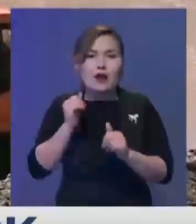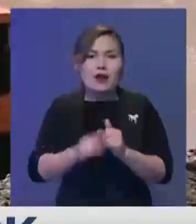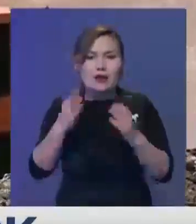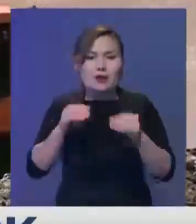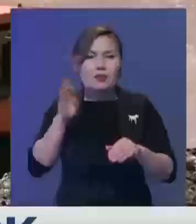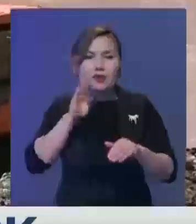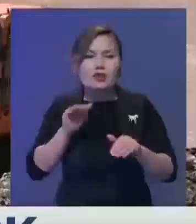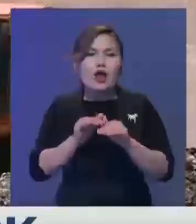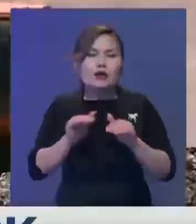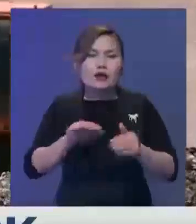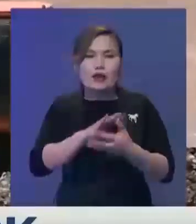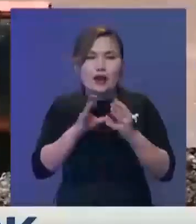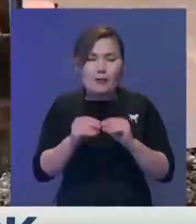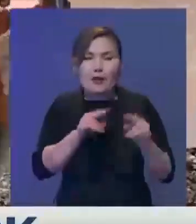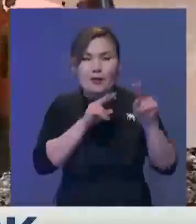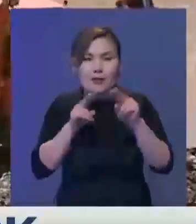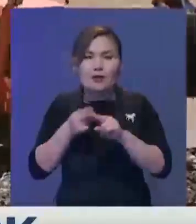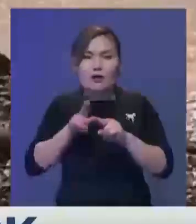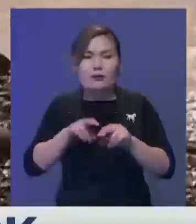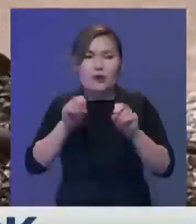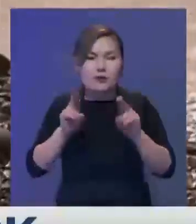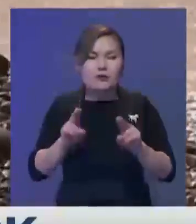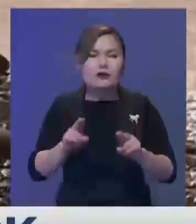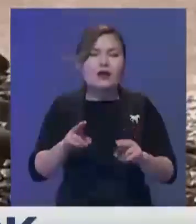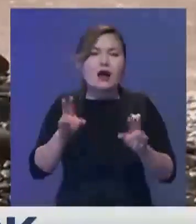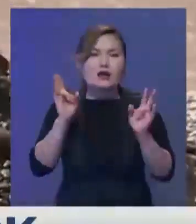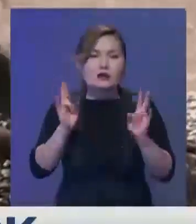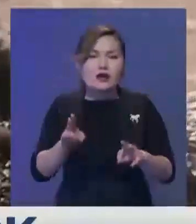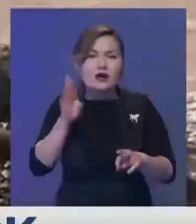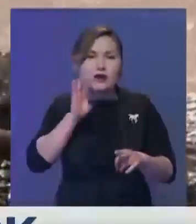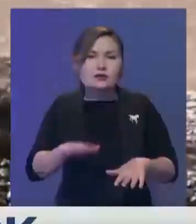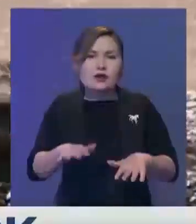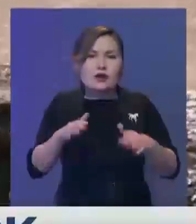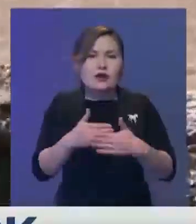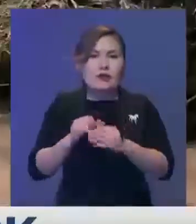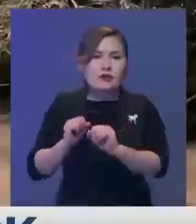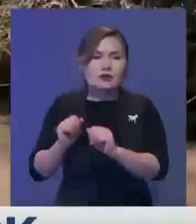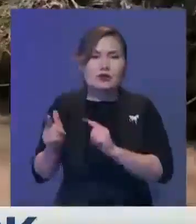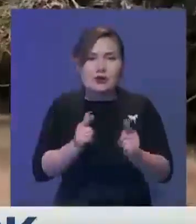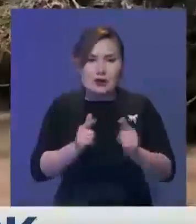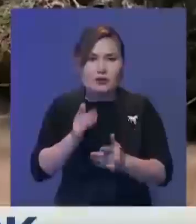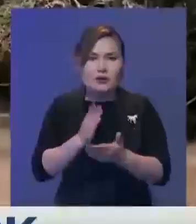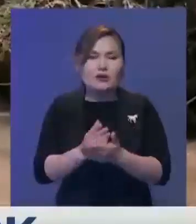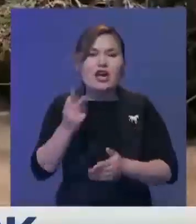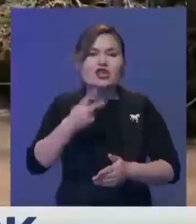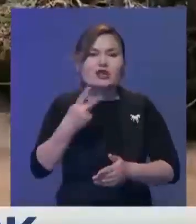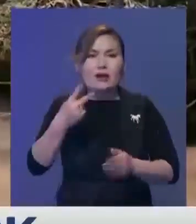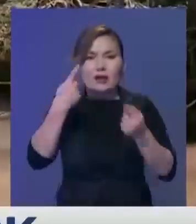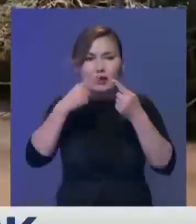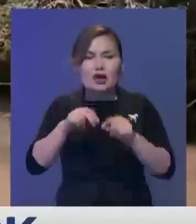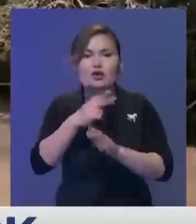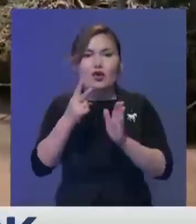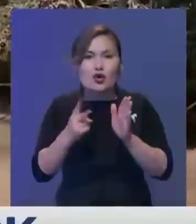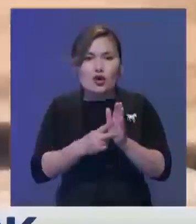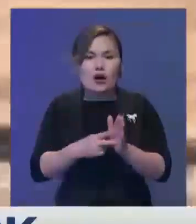су денгене мониторинг жасап ұтыратын мамандар айтпай келетін апатқа тастығын дайым біздеп сендерді. 22 техника және 17